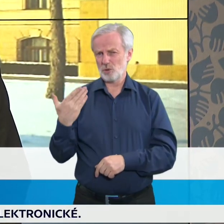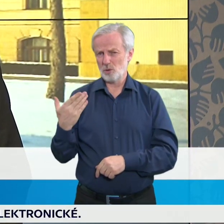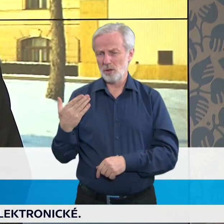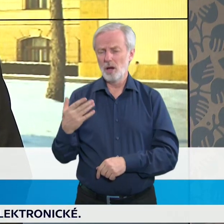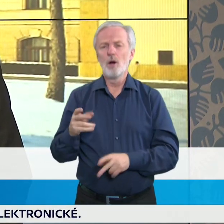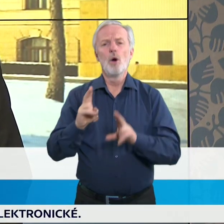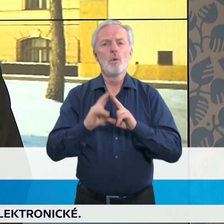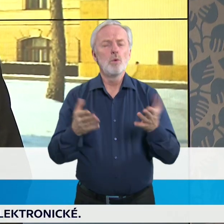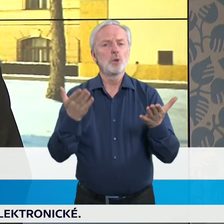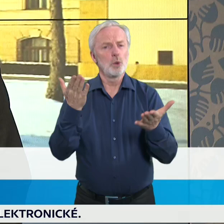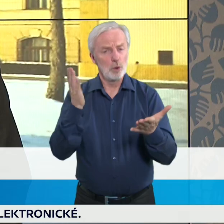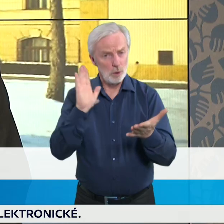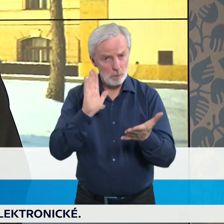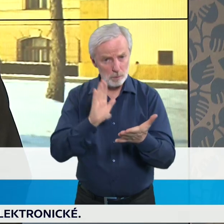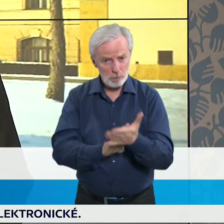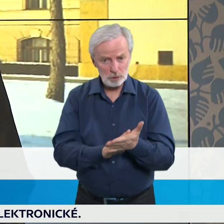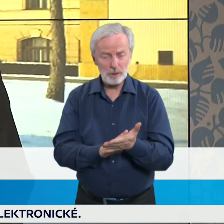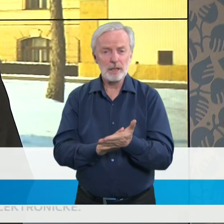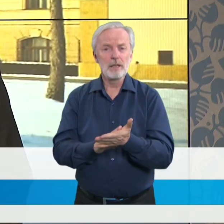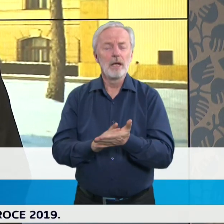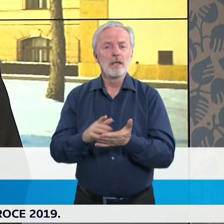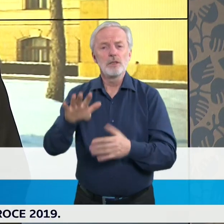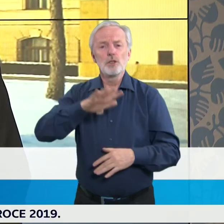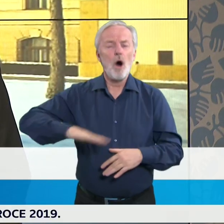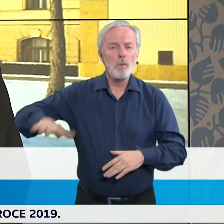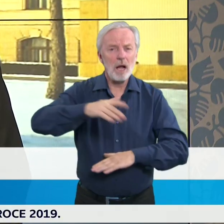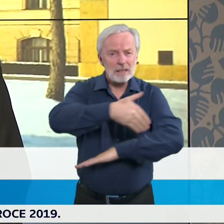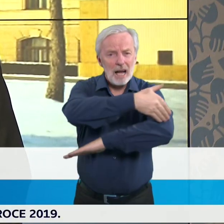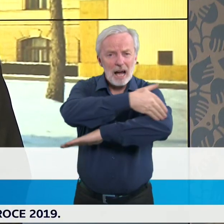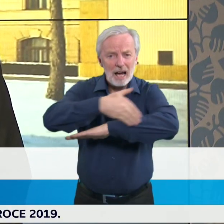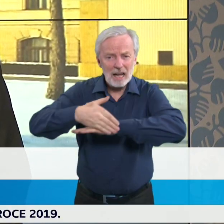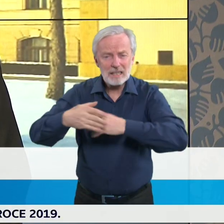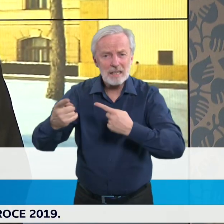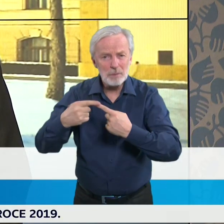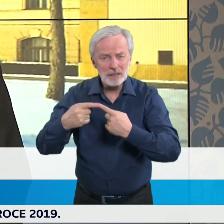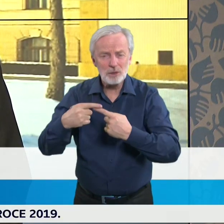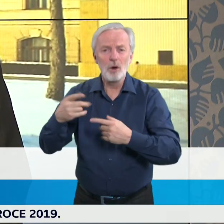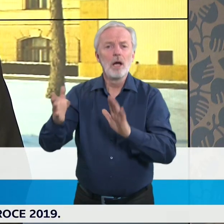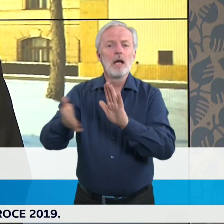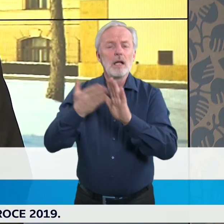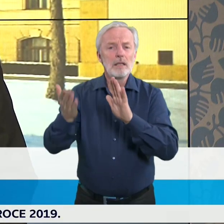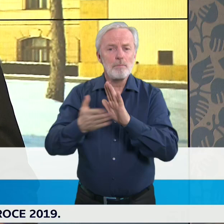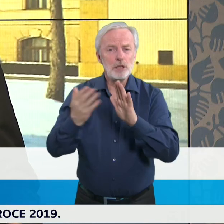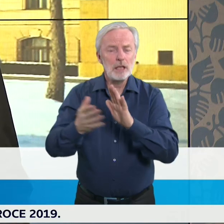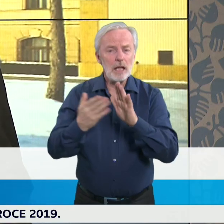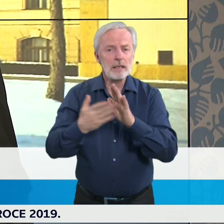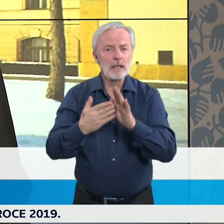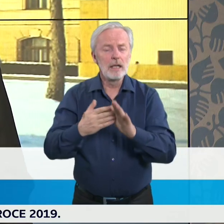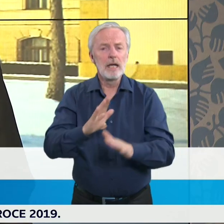ta situace i třeba v příhraničních okresech, zejména třeba v Sasku, také není nějak